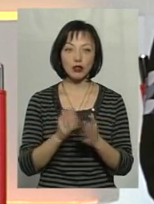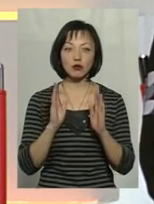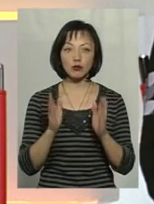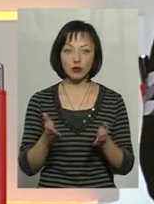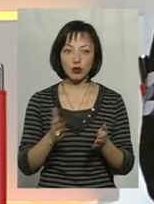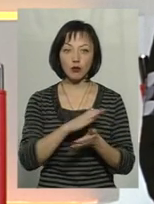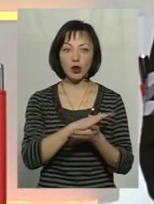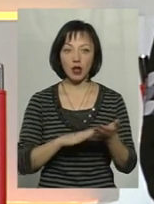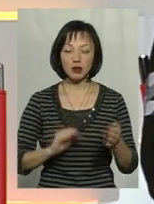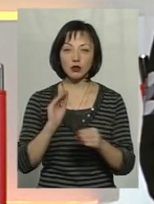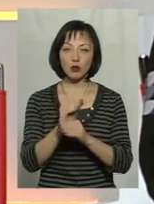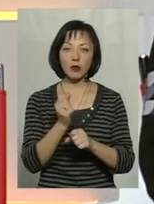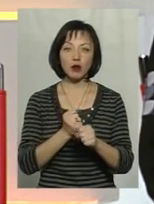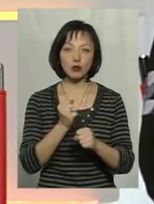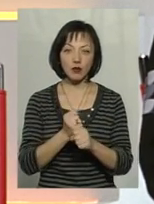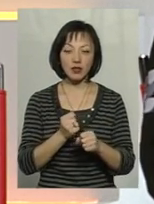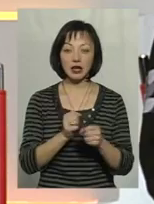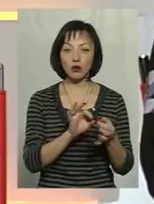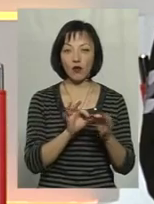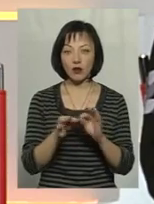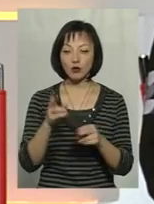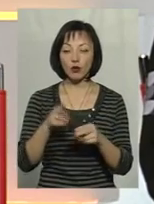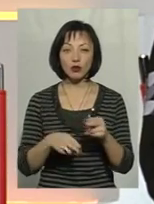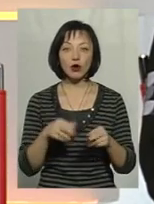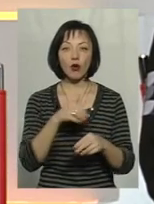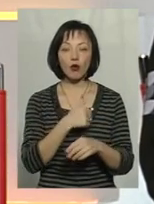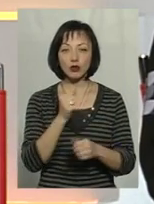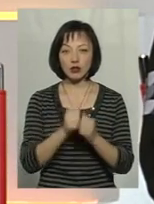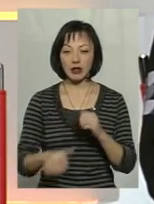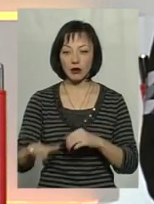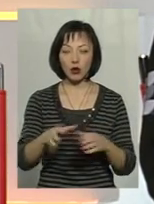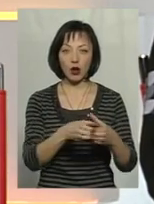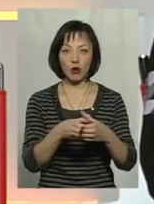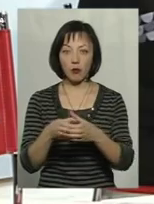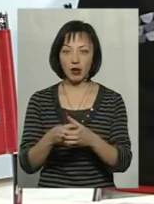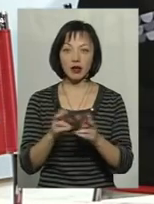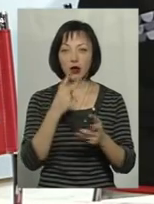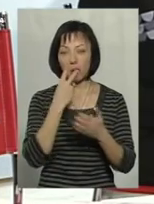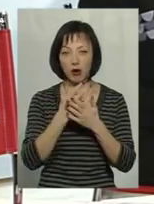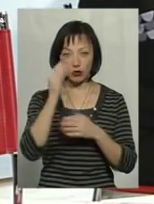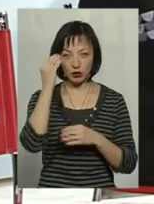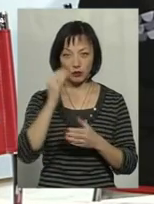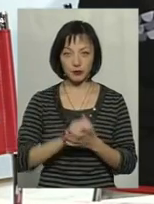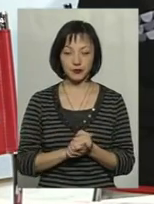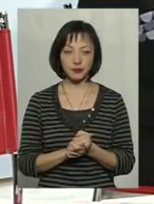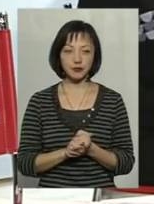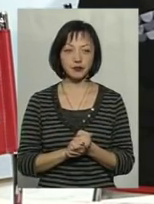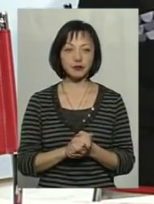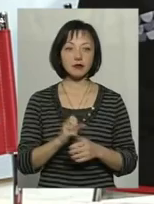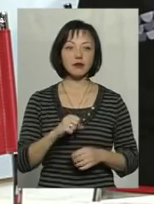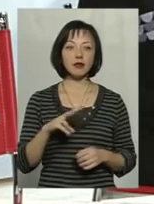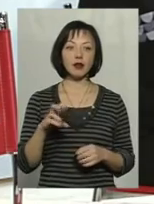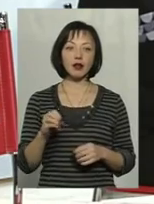нами в подальшому допрацьований і довершений, так як цього хоче кожна територіальна громада, як його бачить. Але